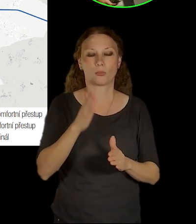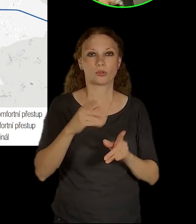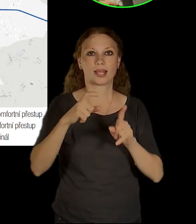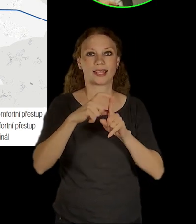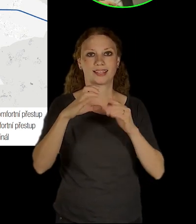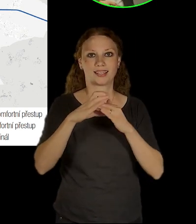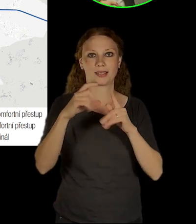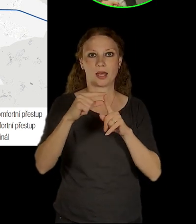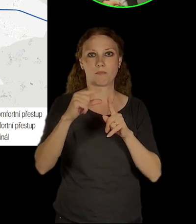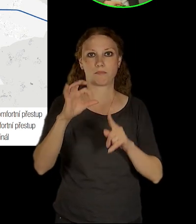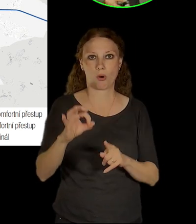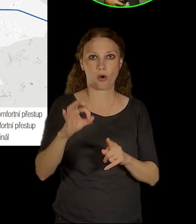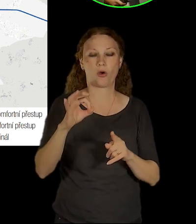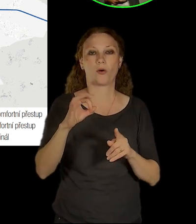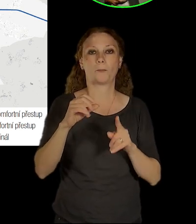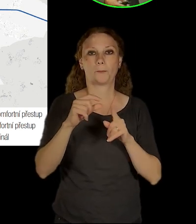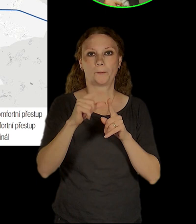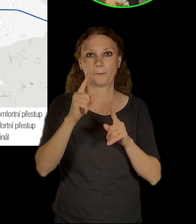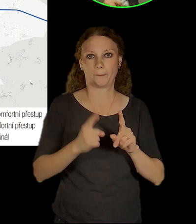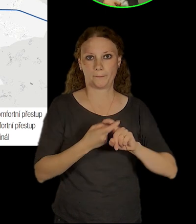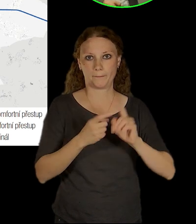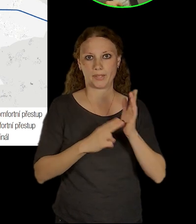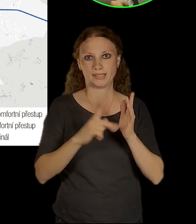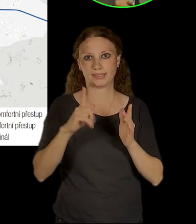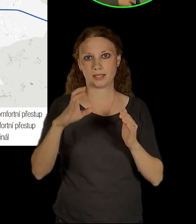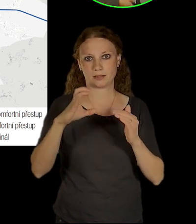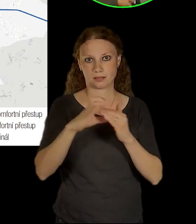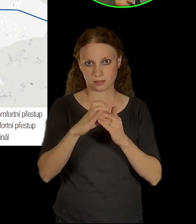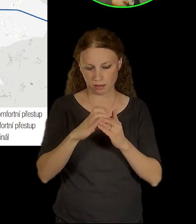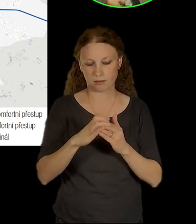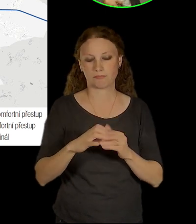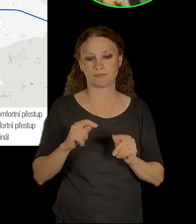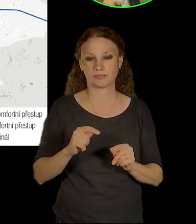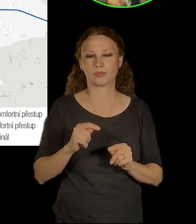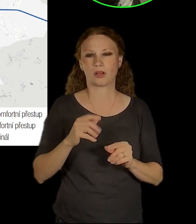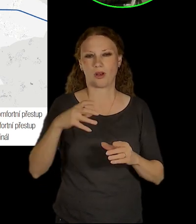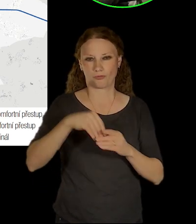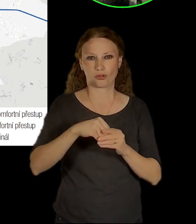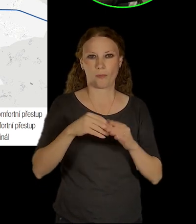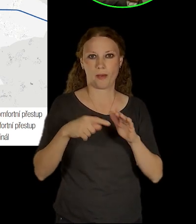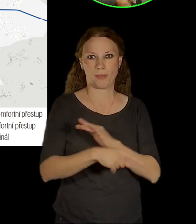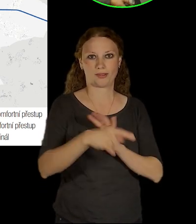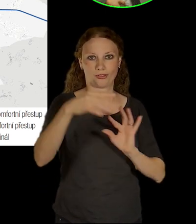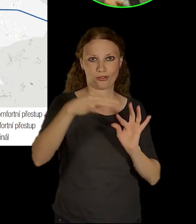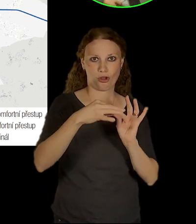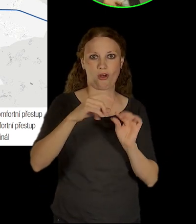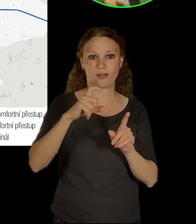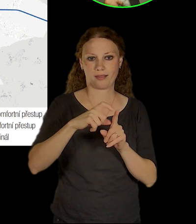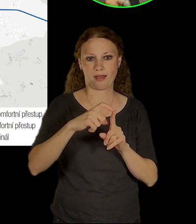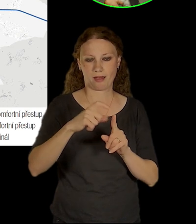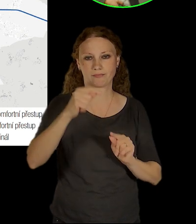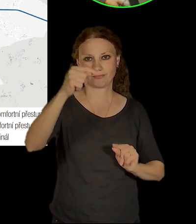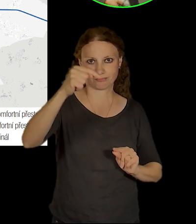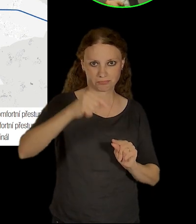vlastně by měl vzniknout s dokončením linky DNI. Ten bude velmi významný právě pro zachycení toho směru,